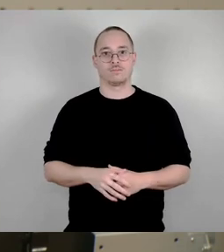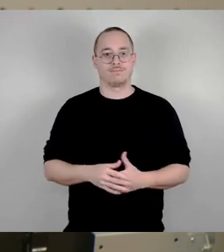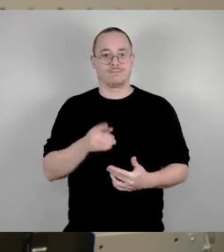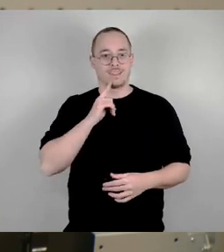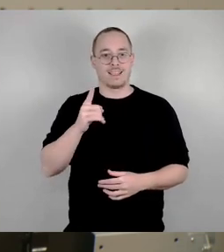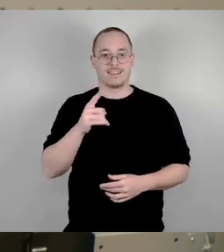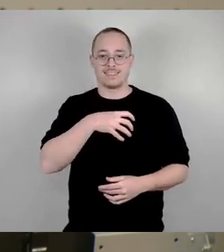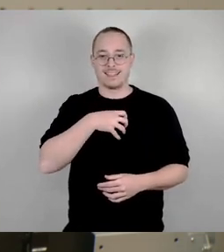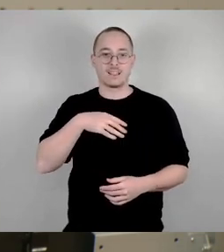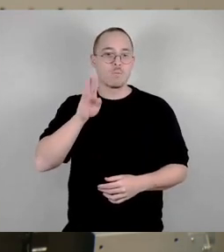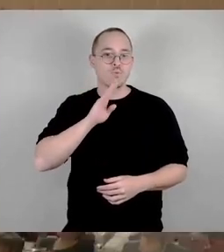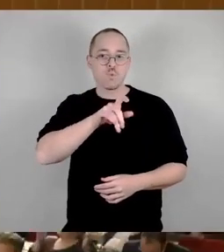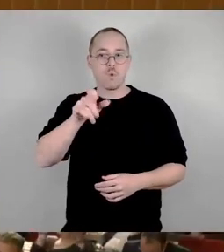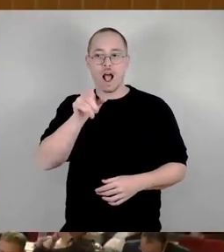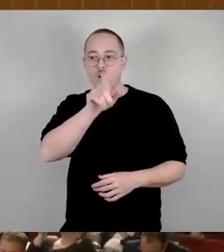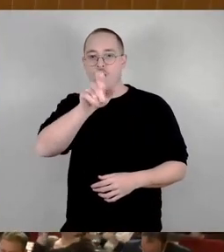sollte auch nicht stattfinden. Vielen Dank.